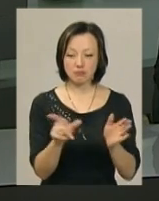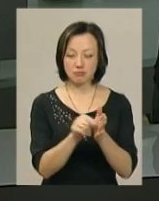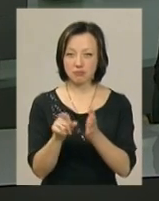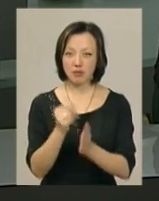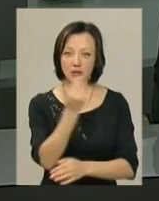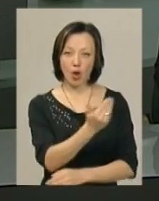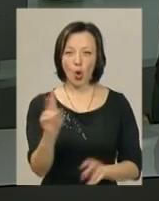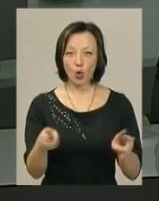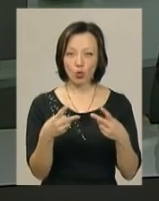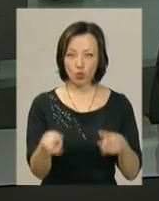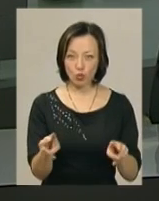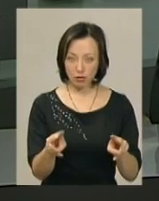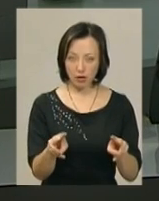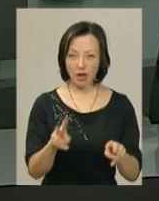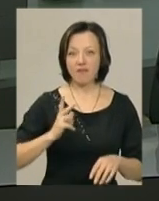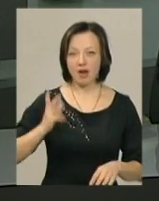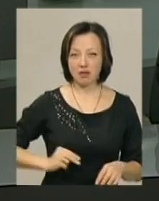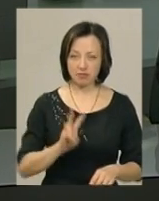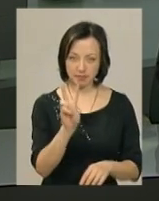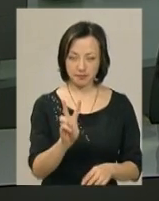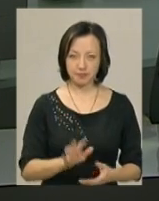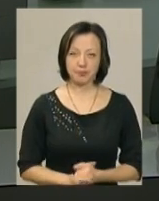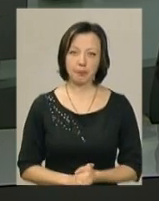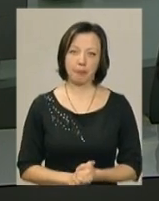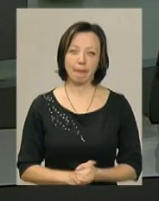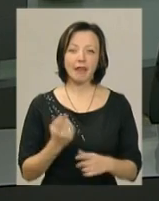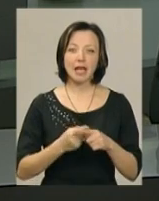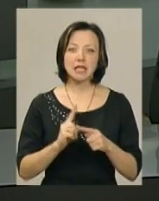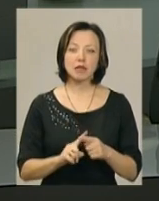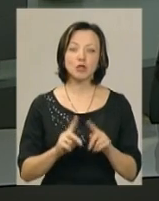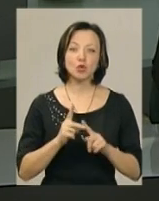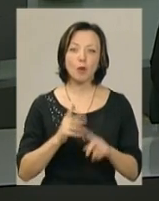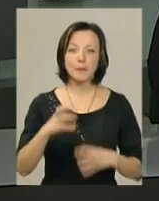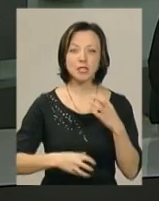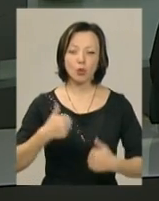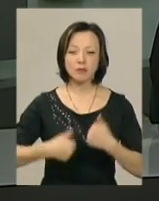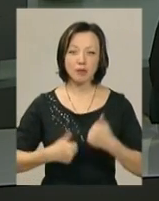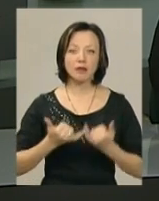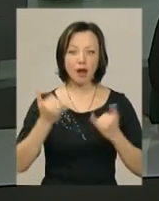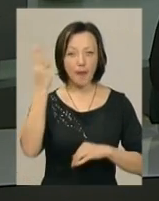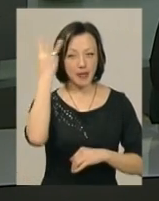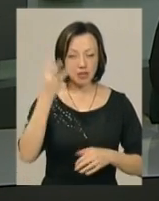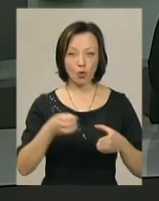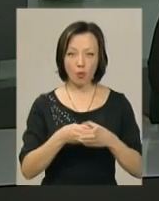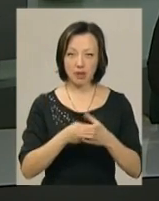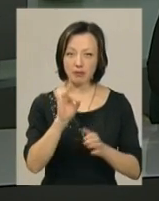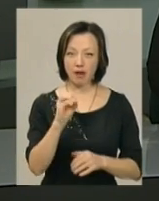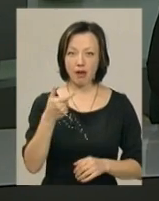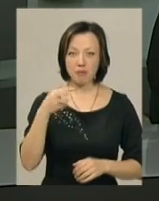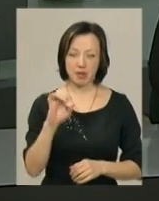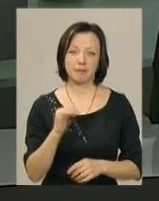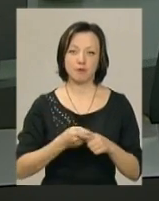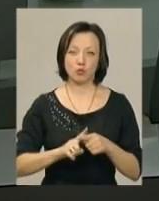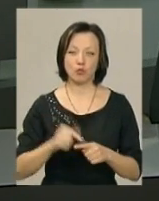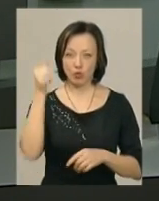тамтешніми клубами «Академія» «Бержерак» і «Ажен». Це буде другий міжнародний старт для хмельницьких ригбійців у цьому році.